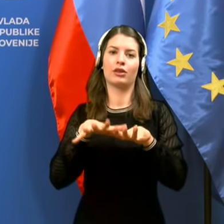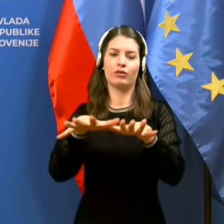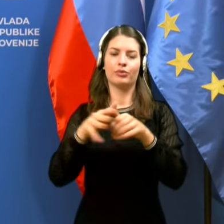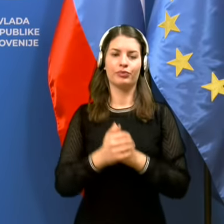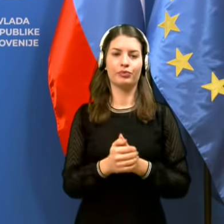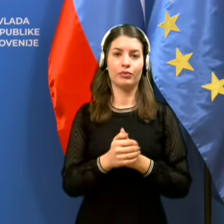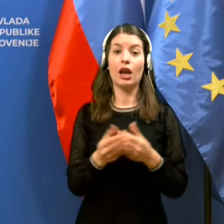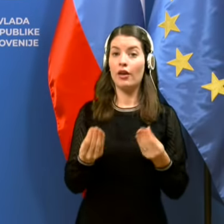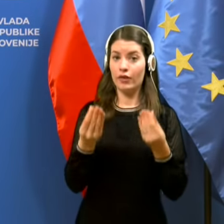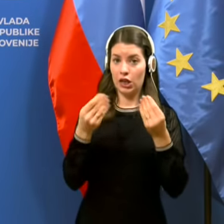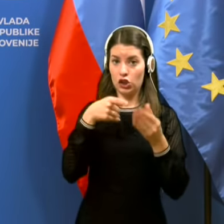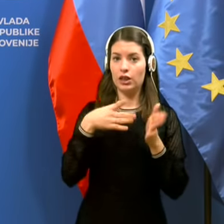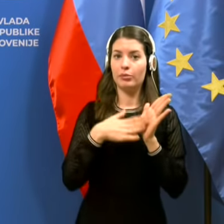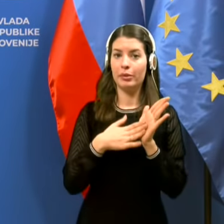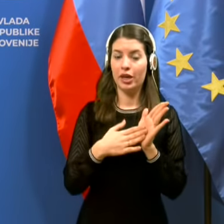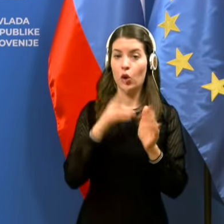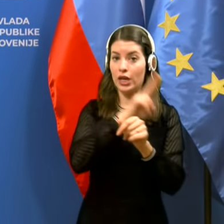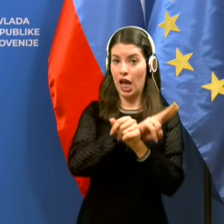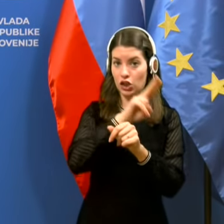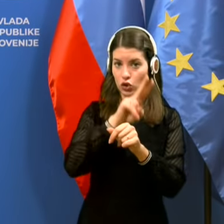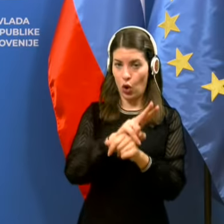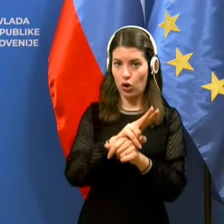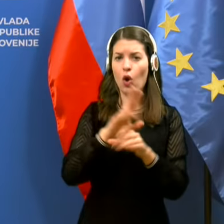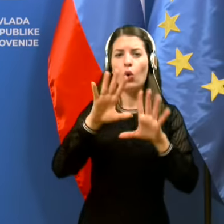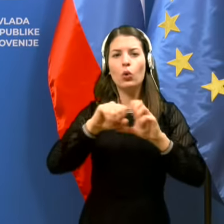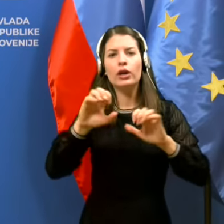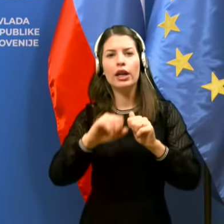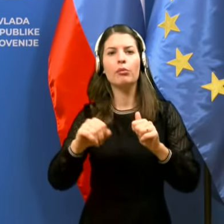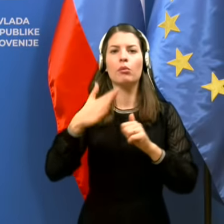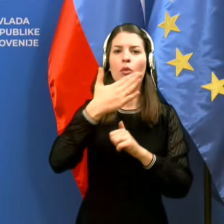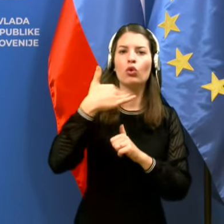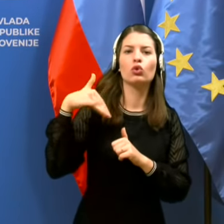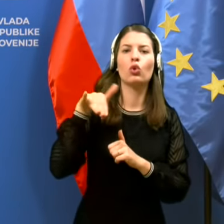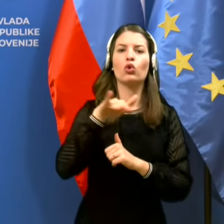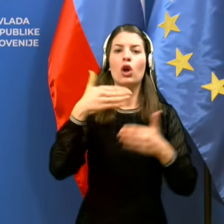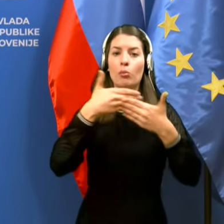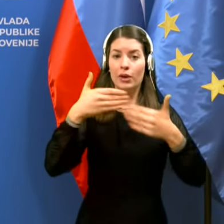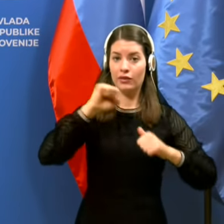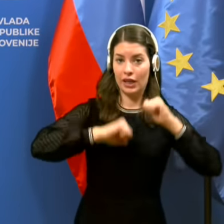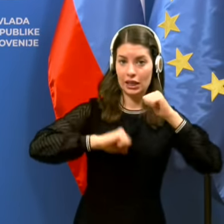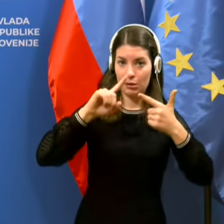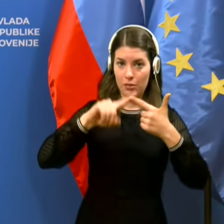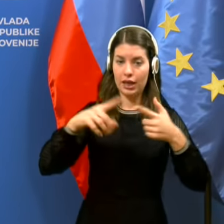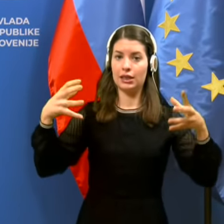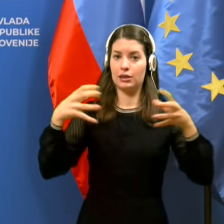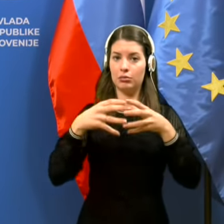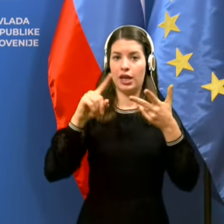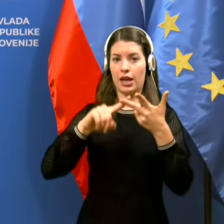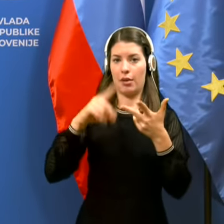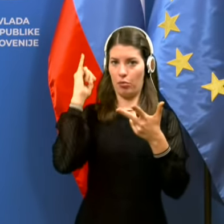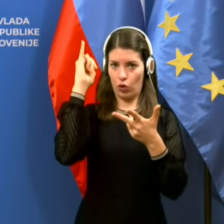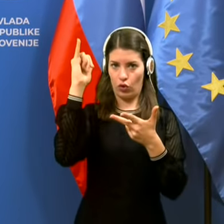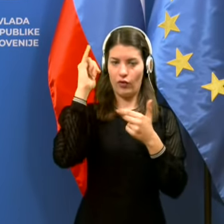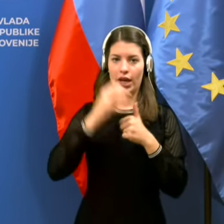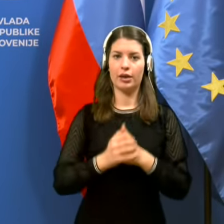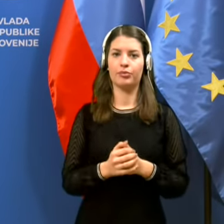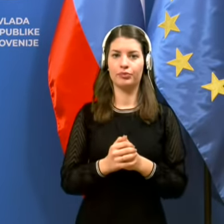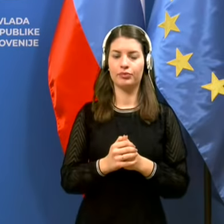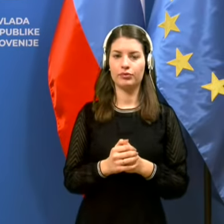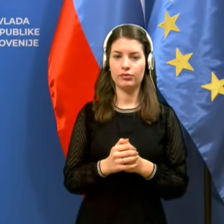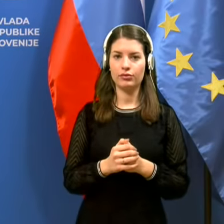Večini primerev gre tu za nadzore nad ukrepi iz področje omenitve gibanja, zbiranja in potovanja ljudi. Na prvi